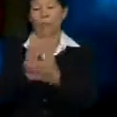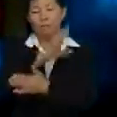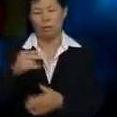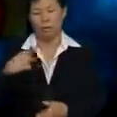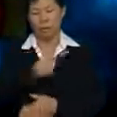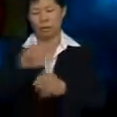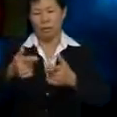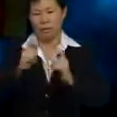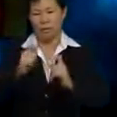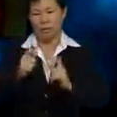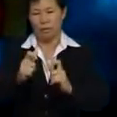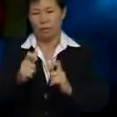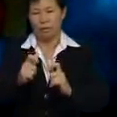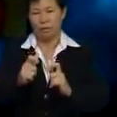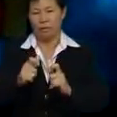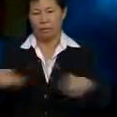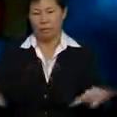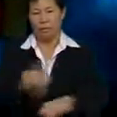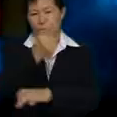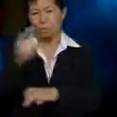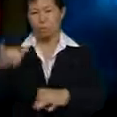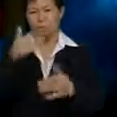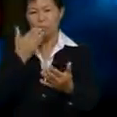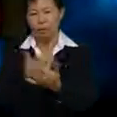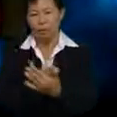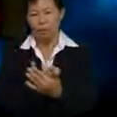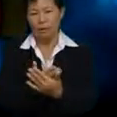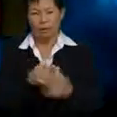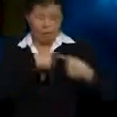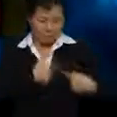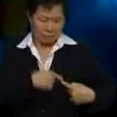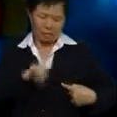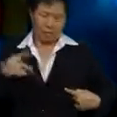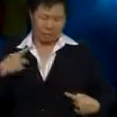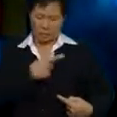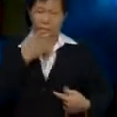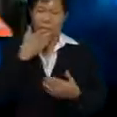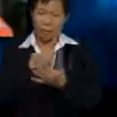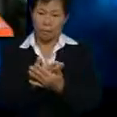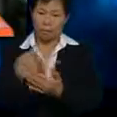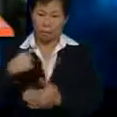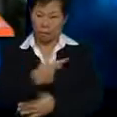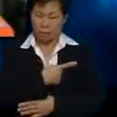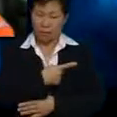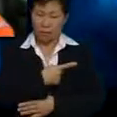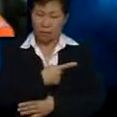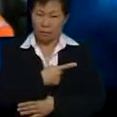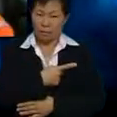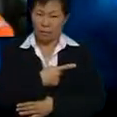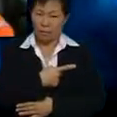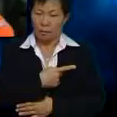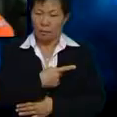Terima kasih kita yang baik Niat kita yang baik Dan kita juga Nak tunaikan niat Ayah atau